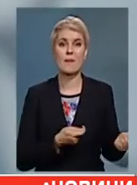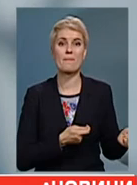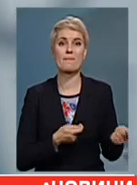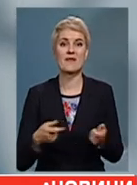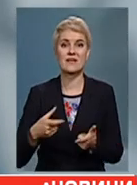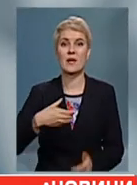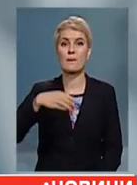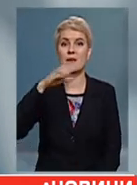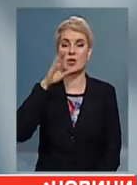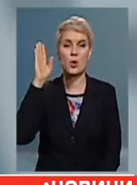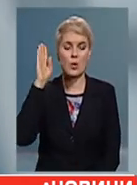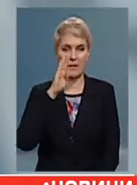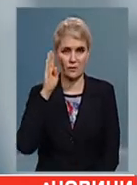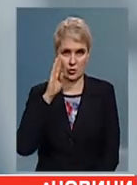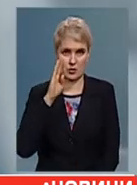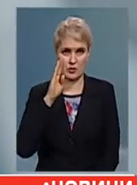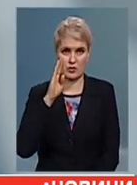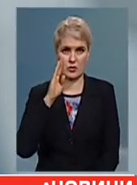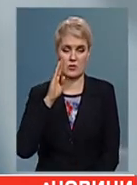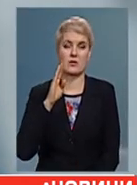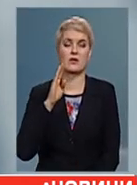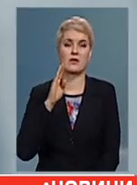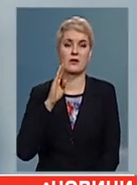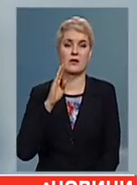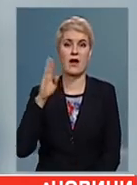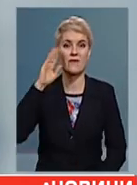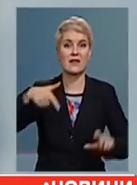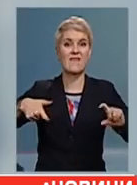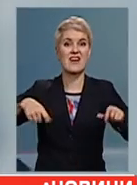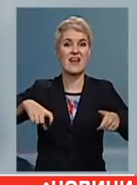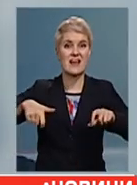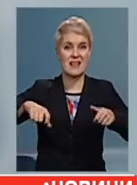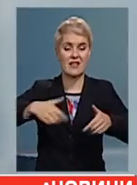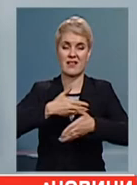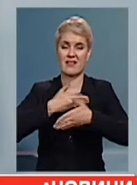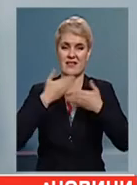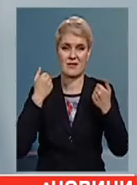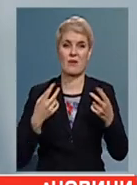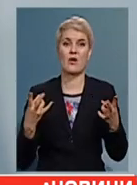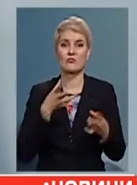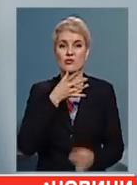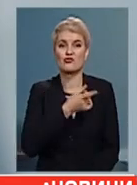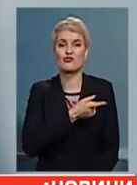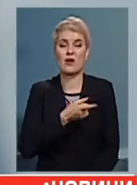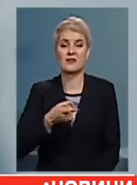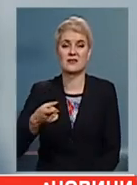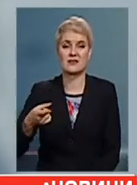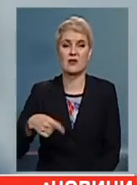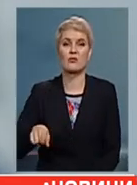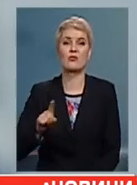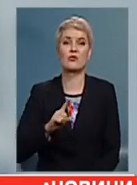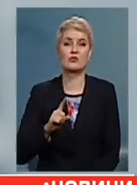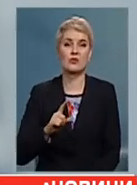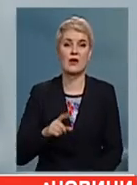питної води. Поки що води в кранах немає. Це потрібен певний час, тому що